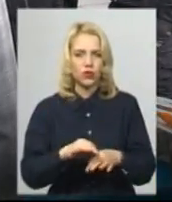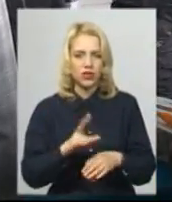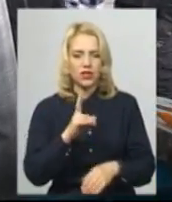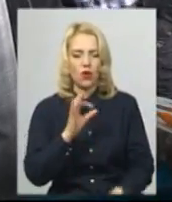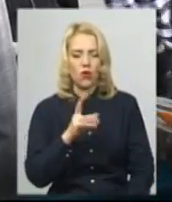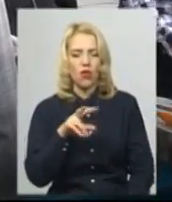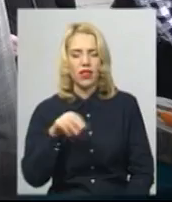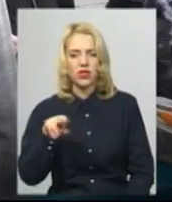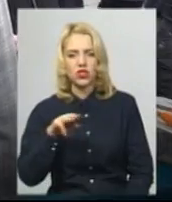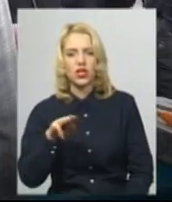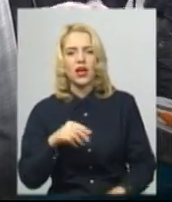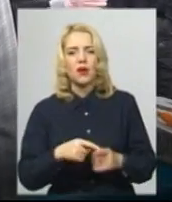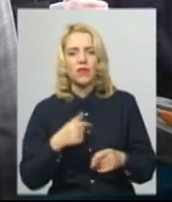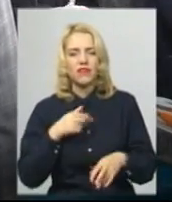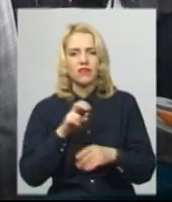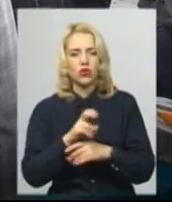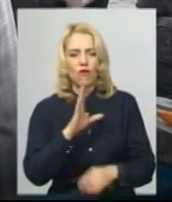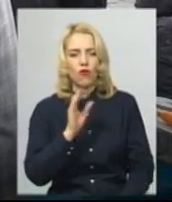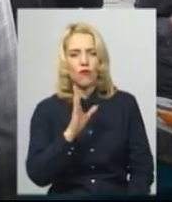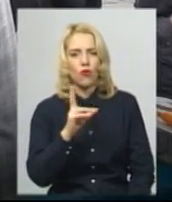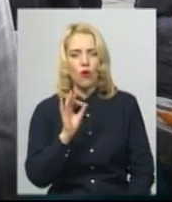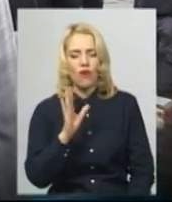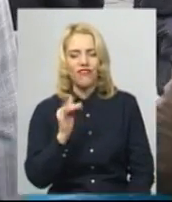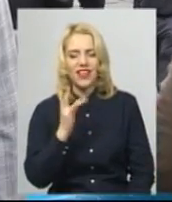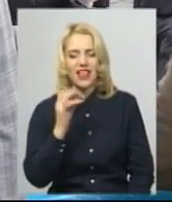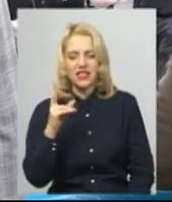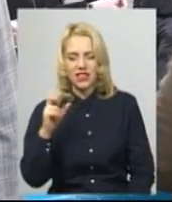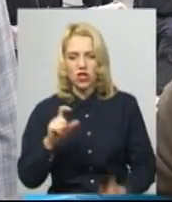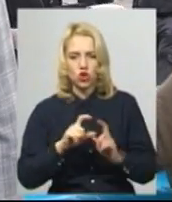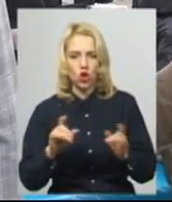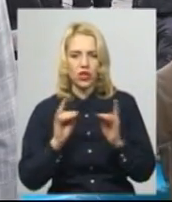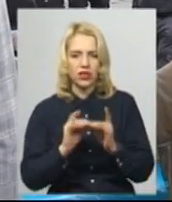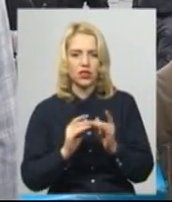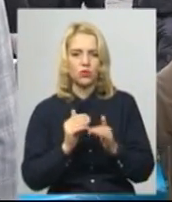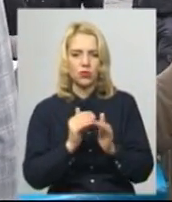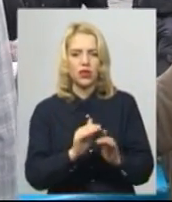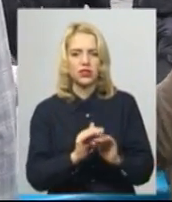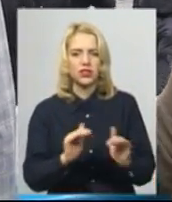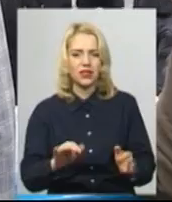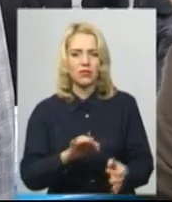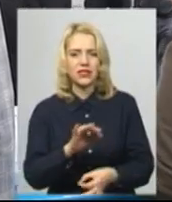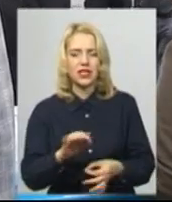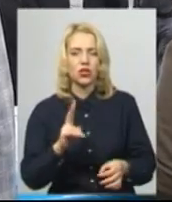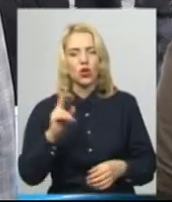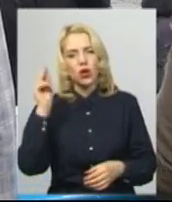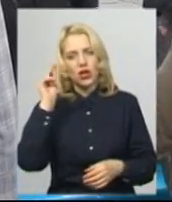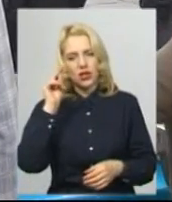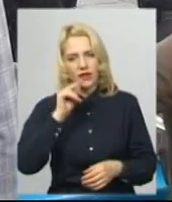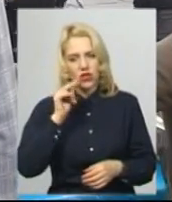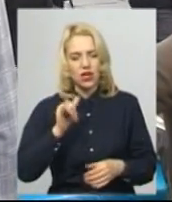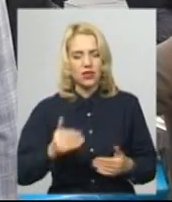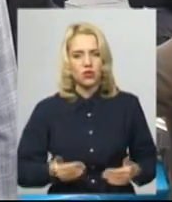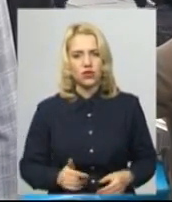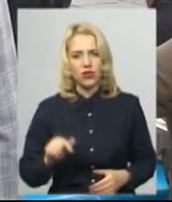Вовковенецьку школу-інтернат і допомагаємо тим дітям-сиротам, які навчаються і проживають в цій школі, різним і обладнанням,